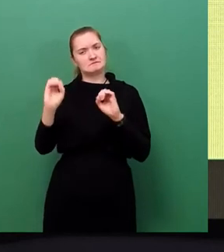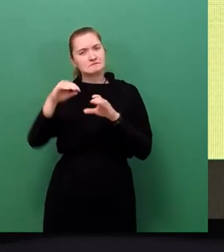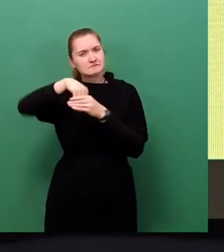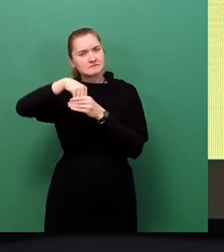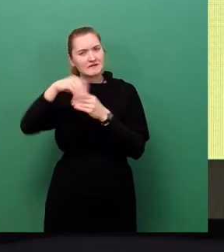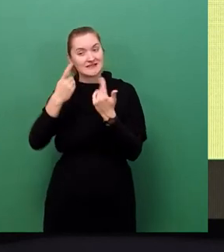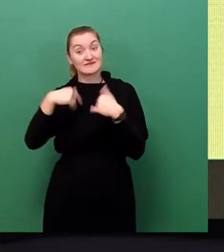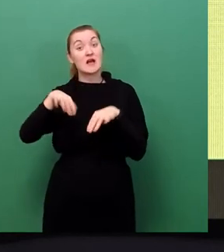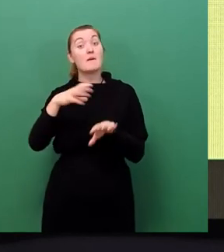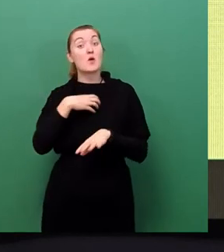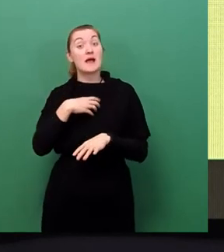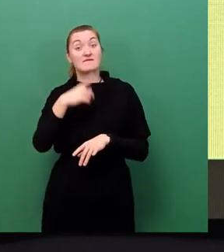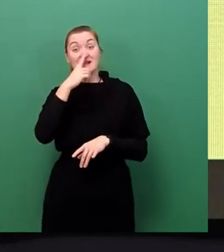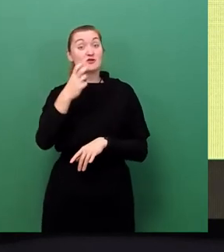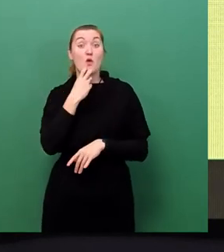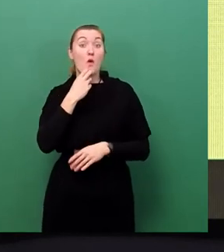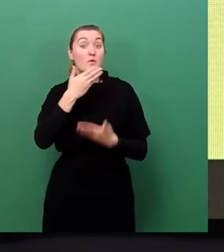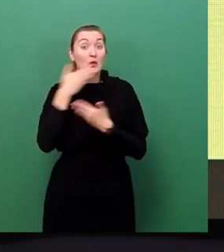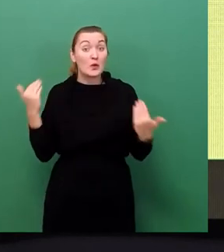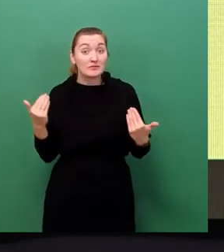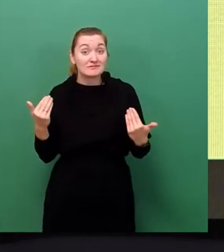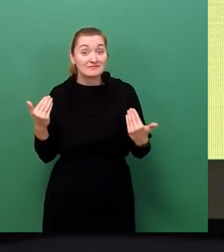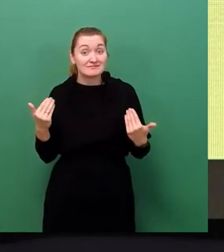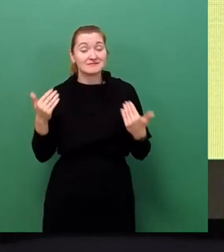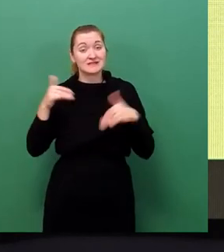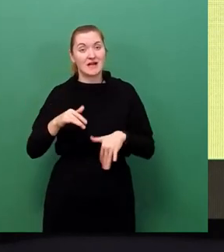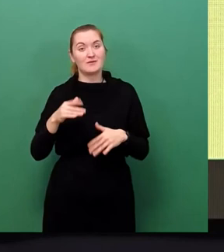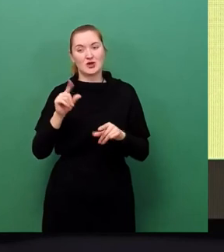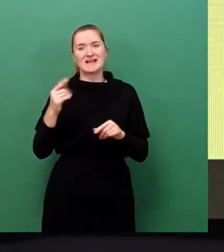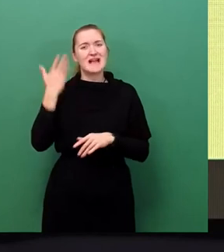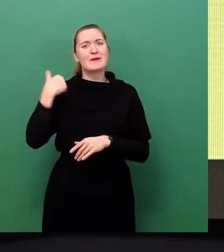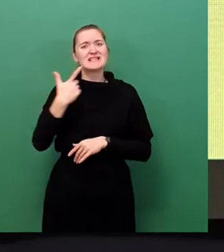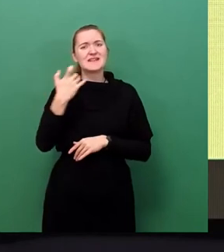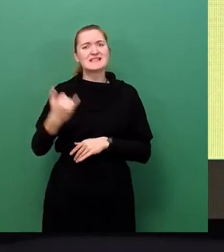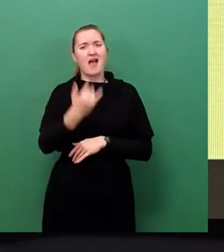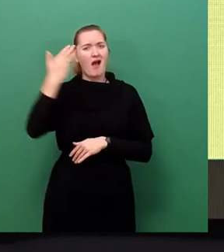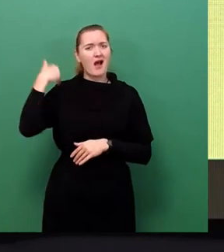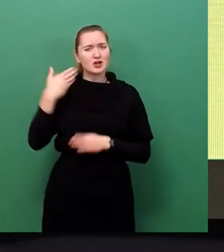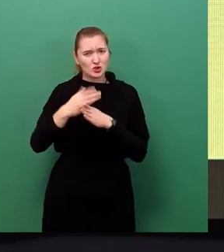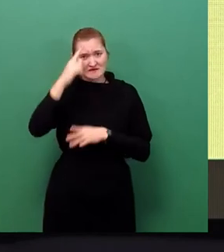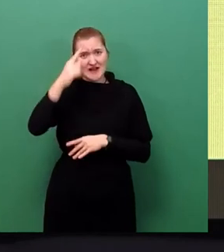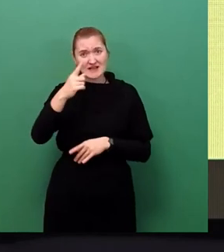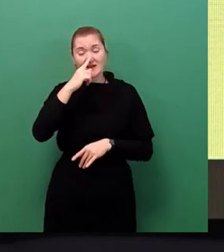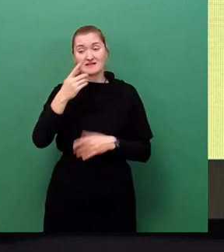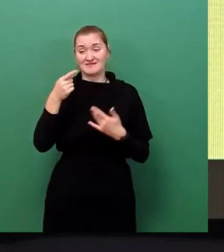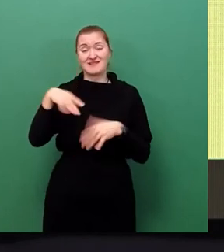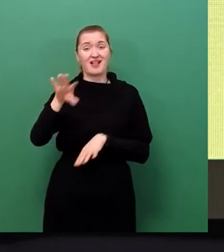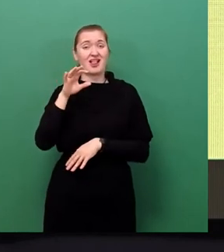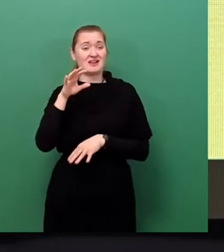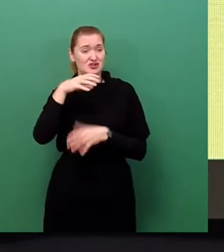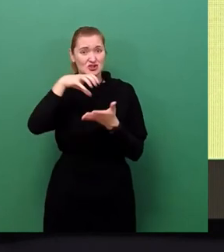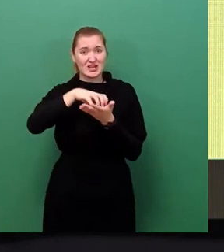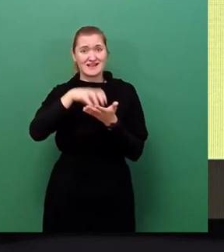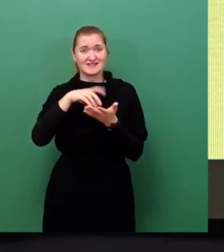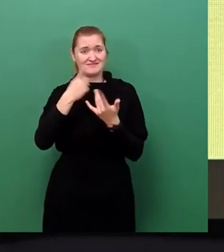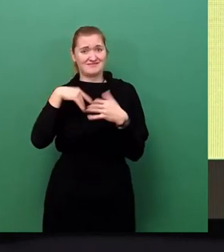entstehen wird, wenn es keinen Strom gibt. Also bereits vor über 20 Jahren war klar, dass die gesamte Abhängigkeit der Stadt, nicht